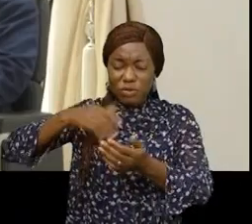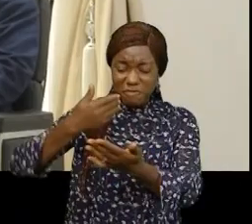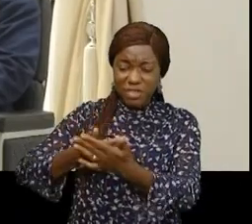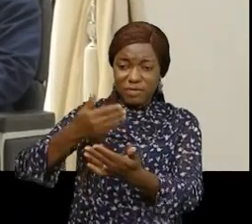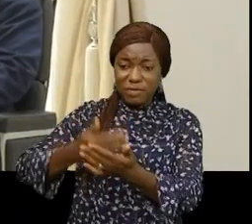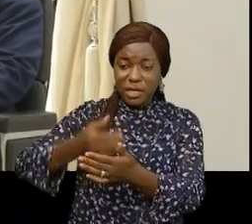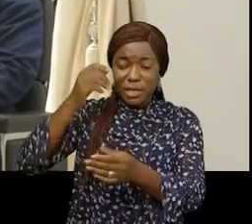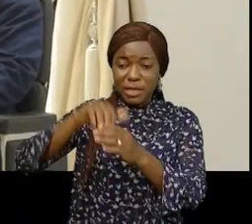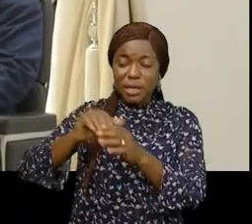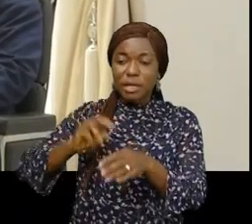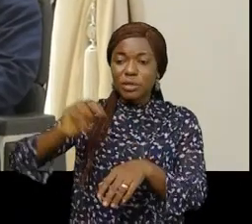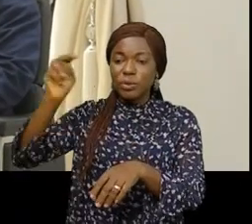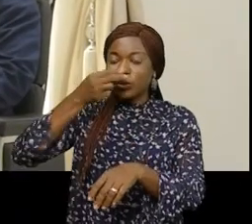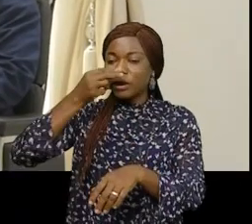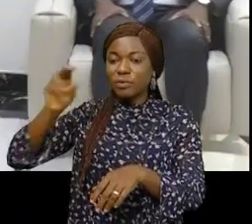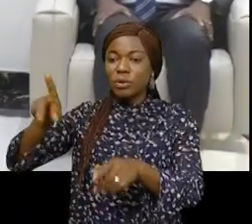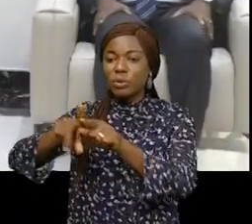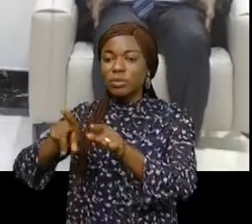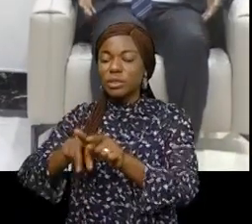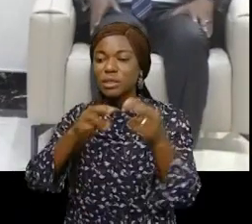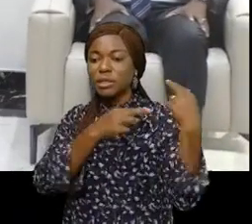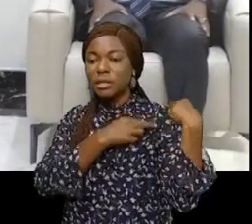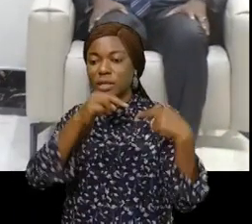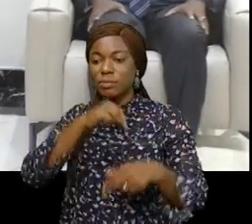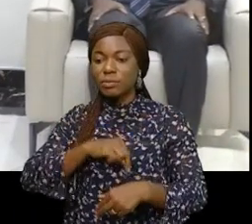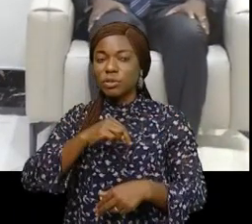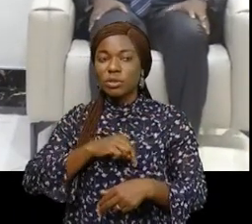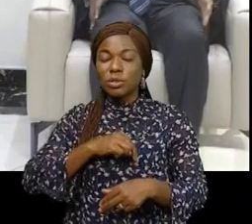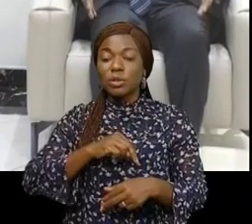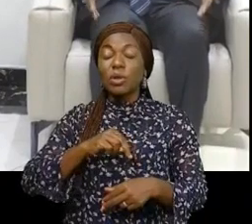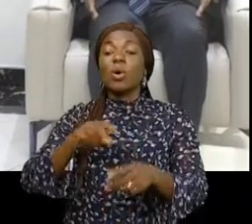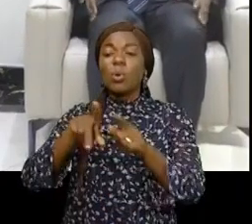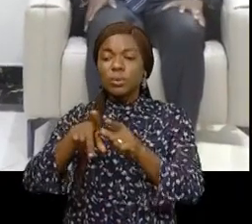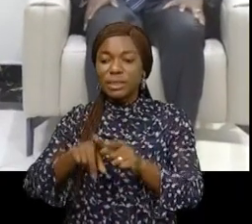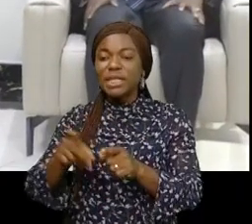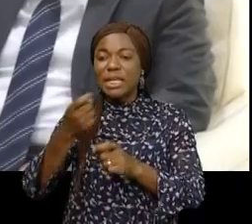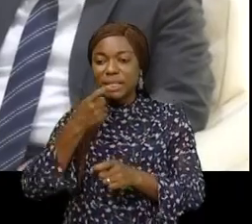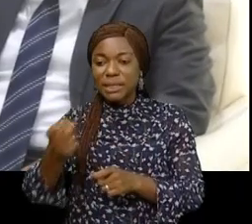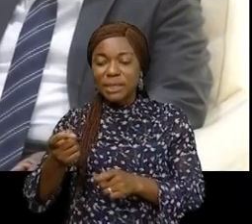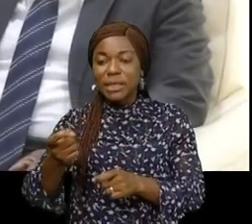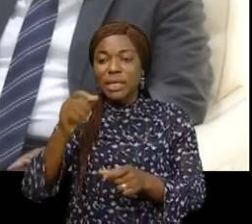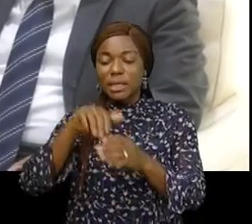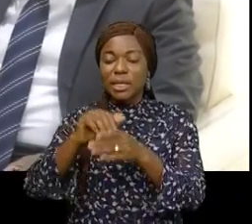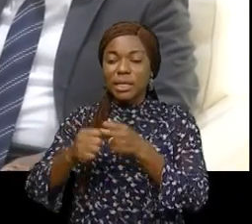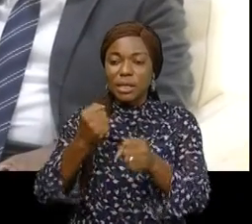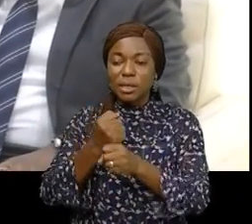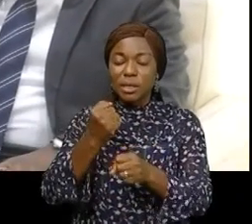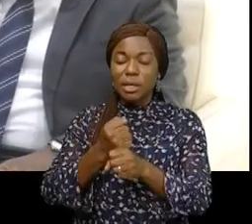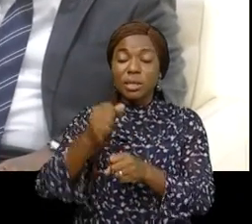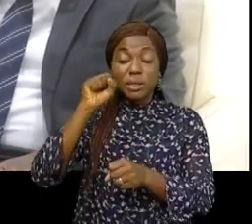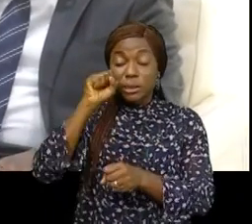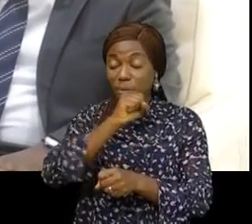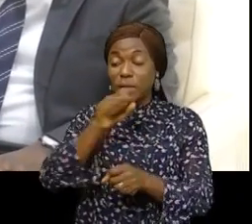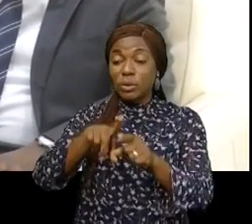situation dans le Nord-Kivu. Son chef de la mission diplomatique en République démocratique du Congo l'a dit au chef de l'exécutif national au cours d'un